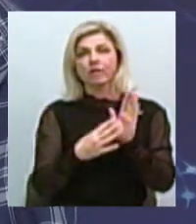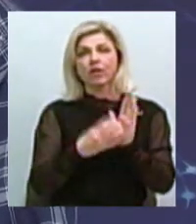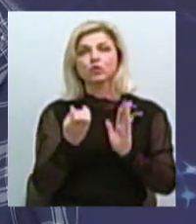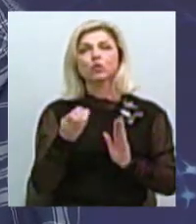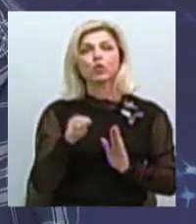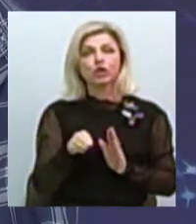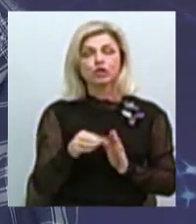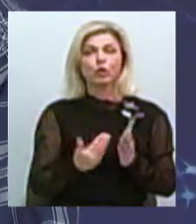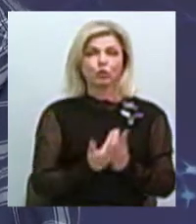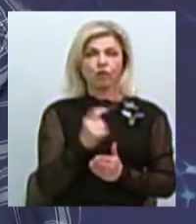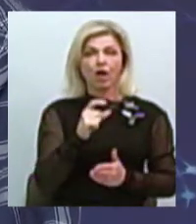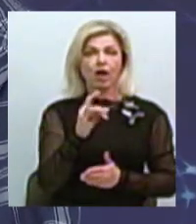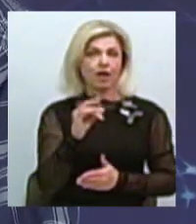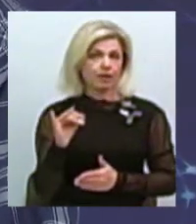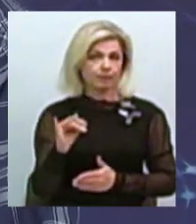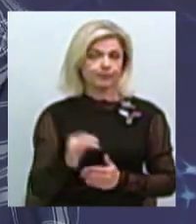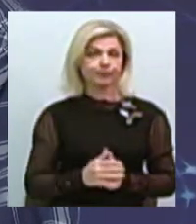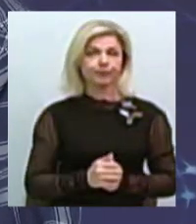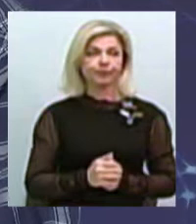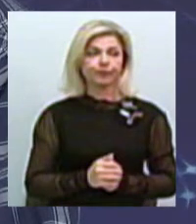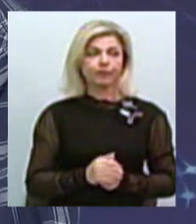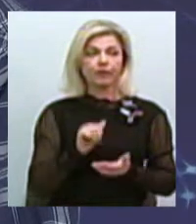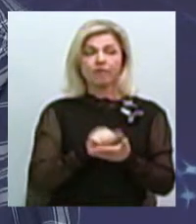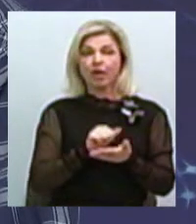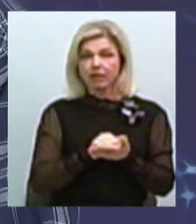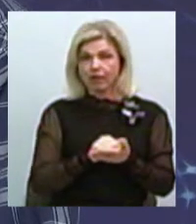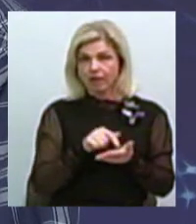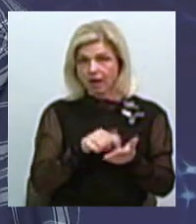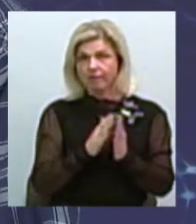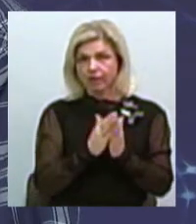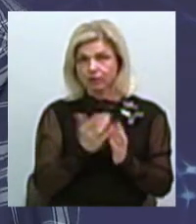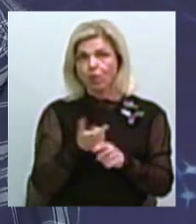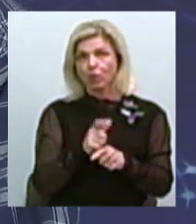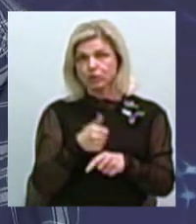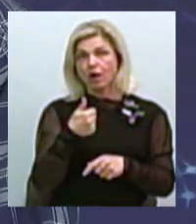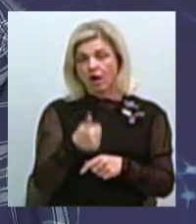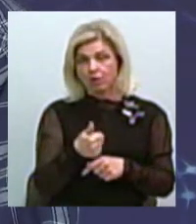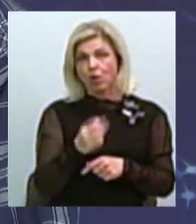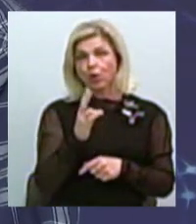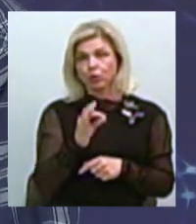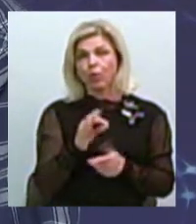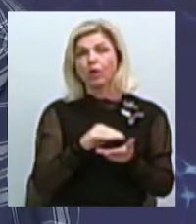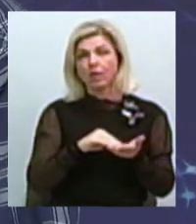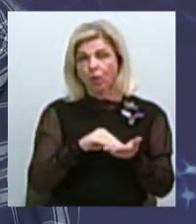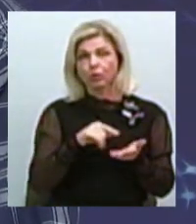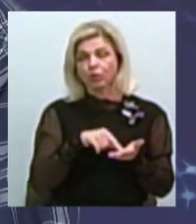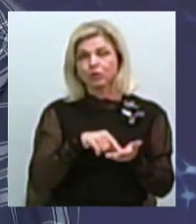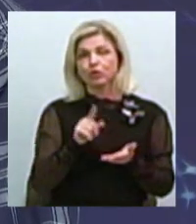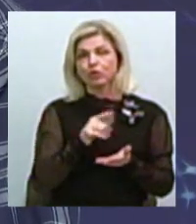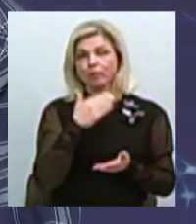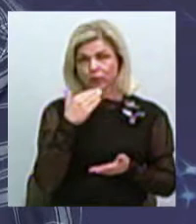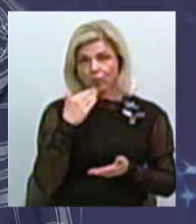нової ери. Видання дуже гарне, але його вже наголошувалось неодноразово, що його потрібно вже